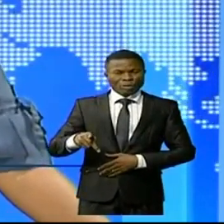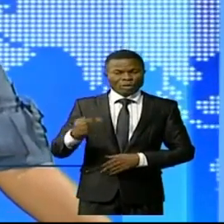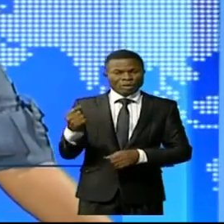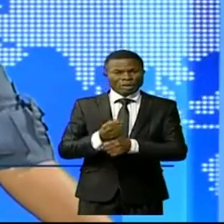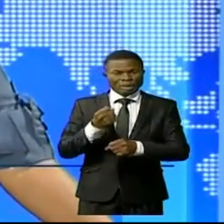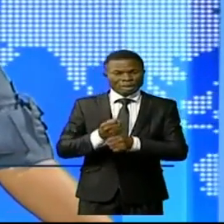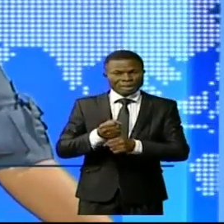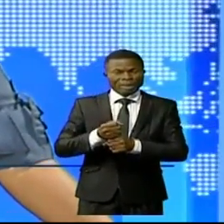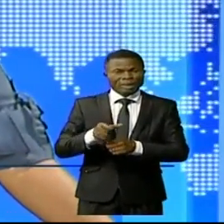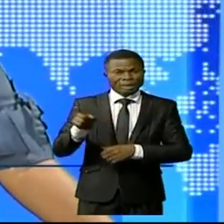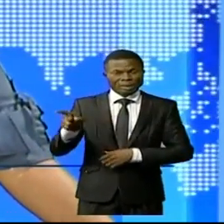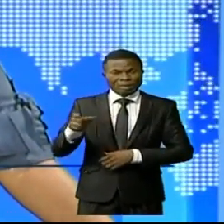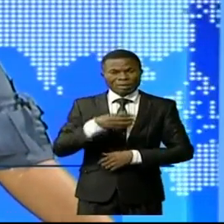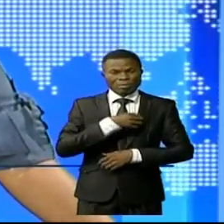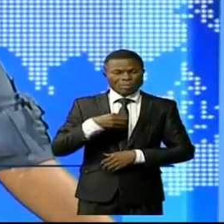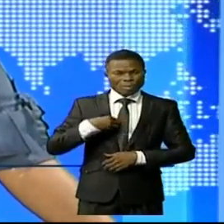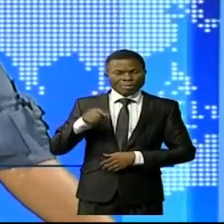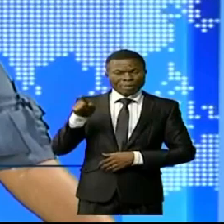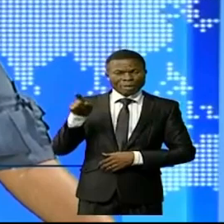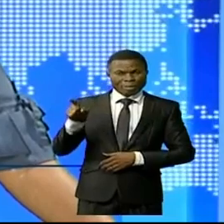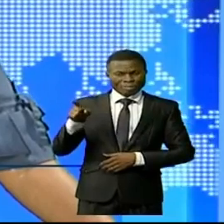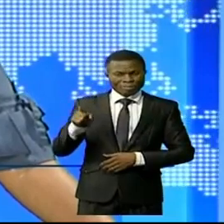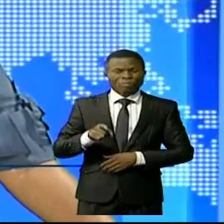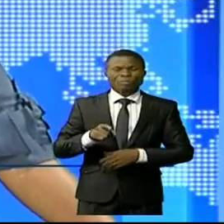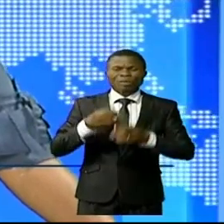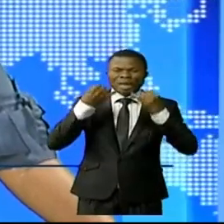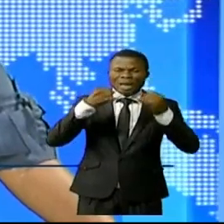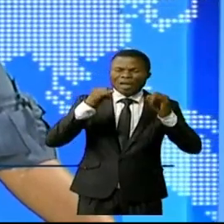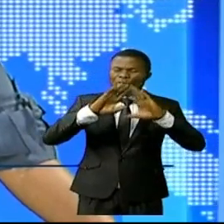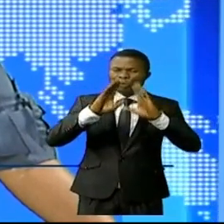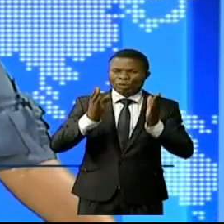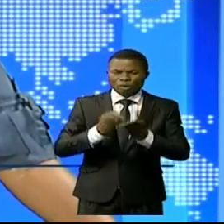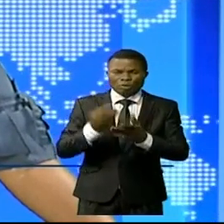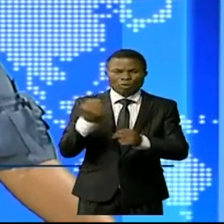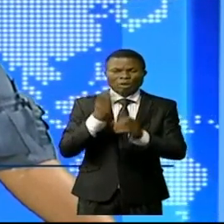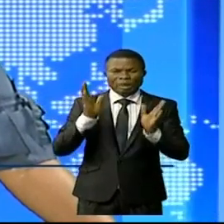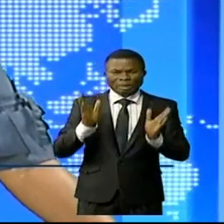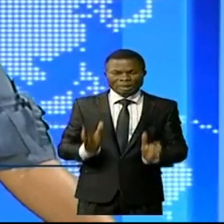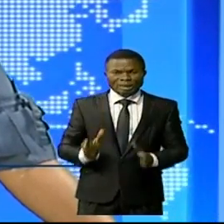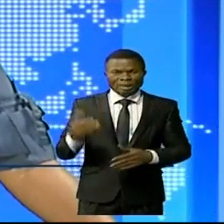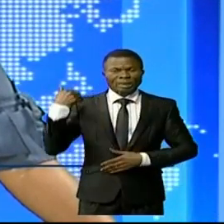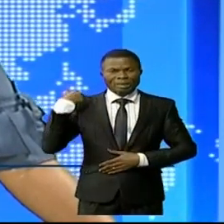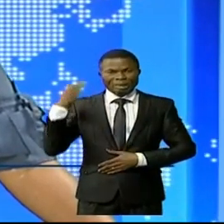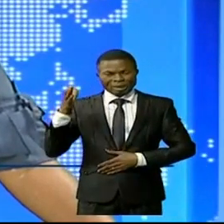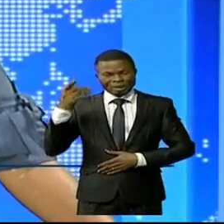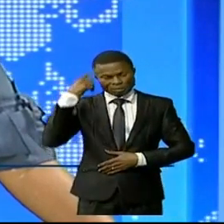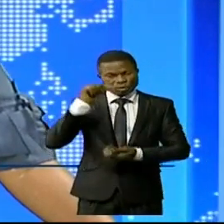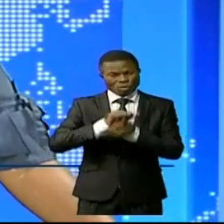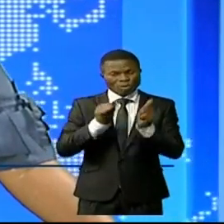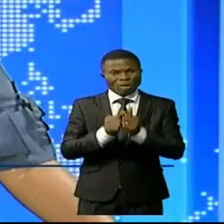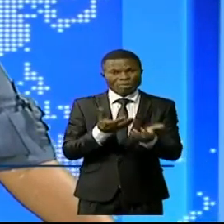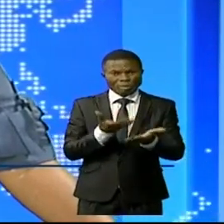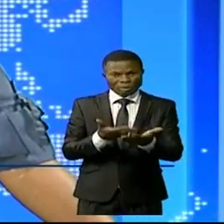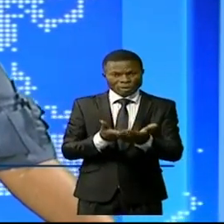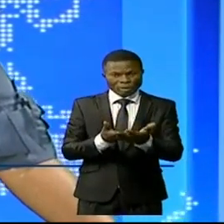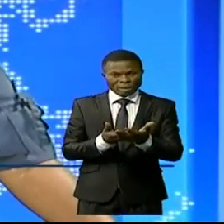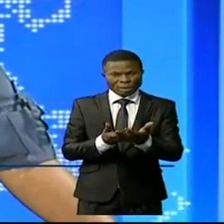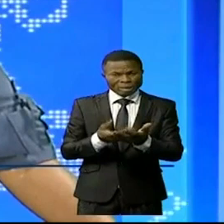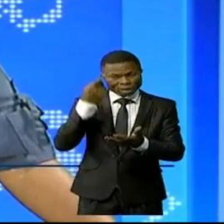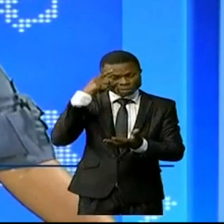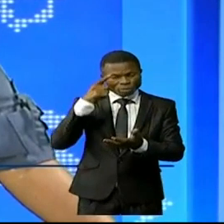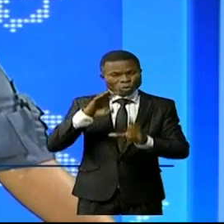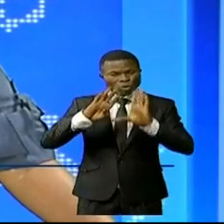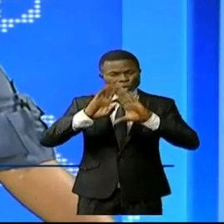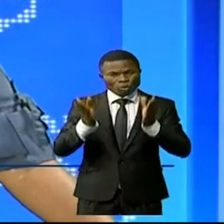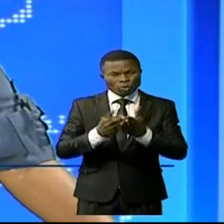secteur Thérèse Manessa, a sensibilisé les fonctionnaires de l'État quant à ce question de ramener les